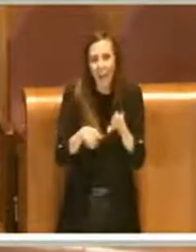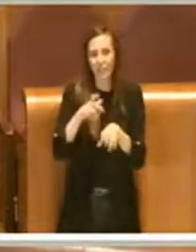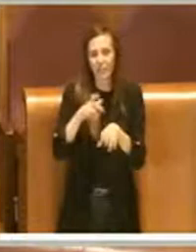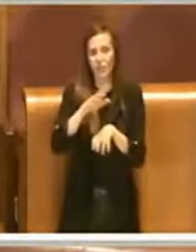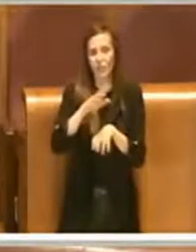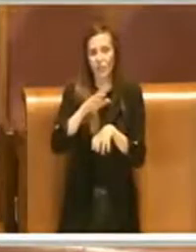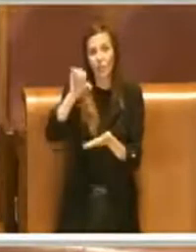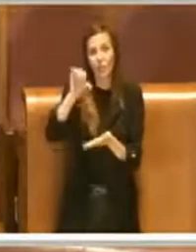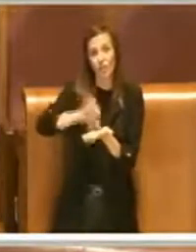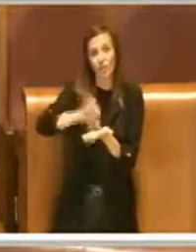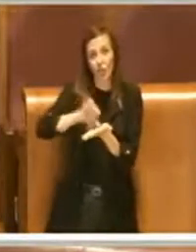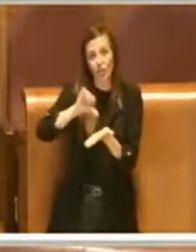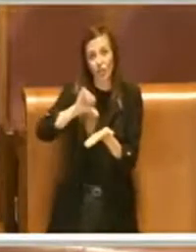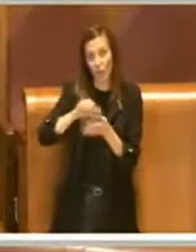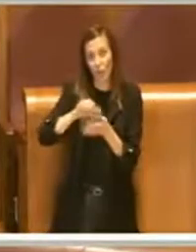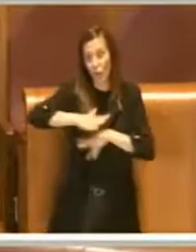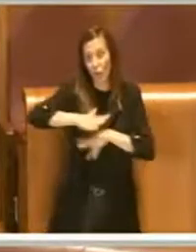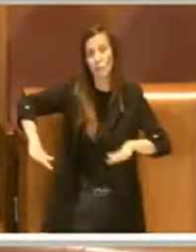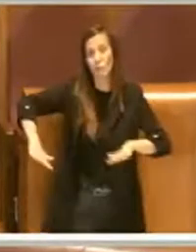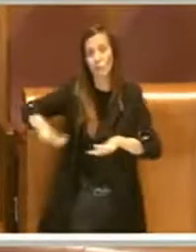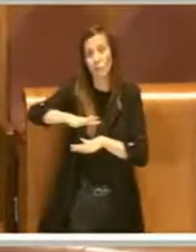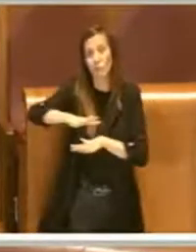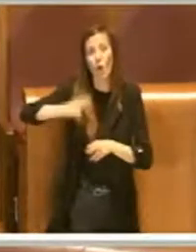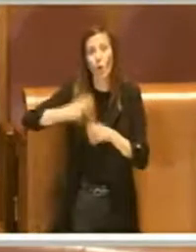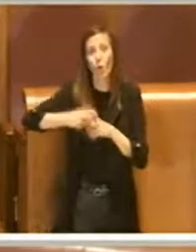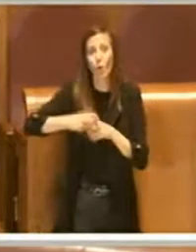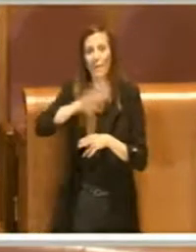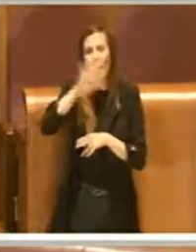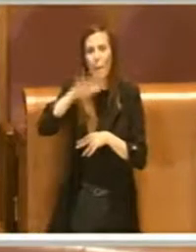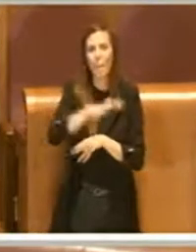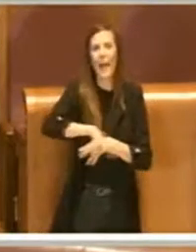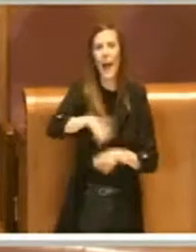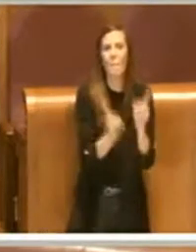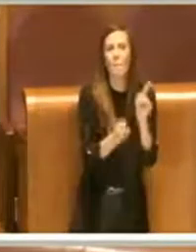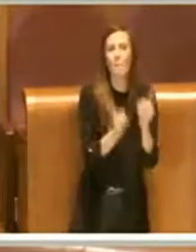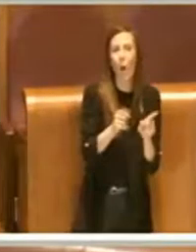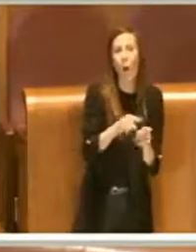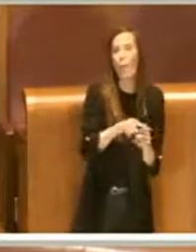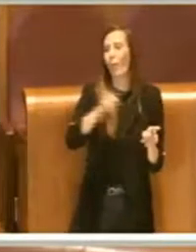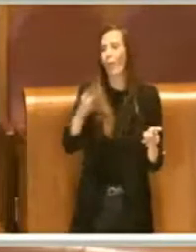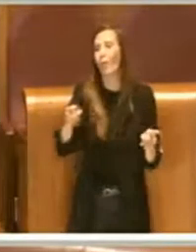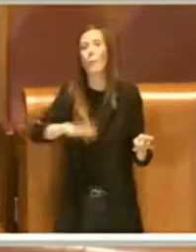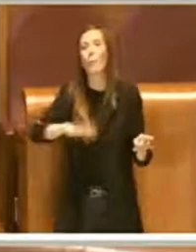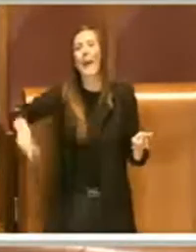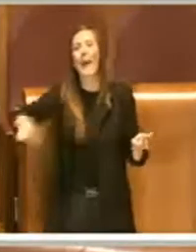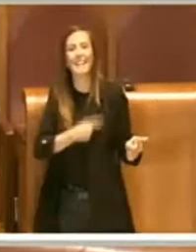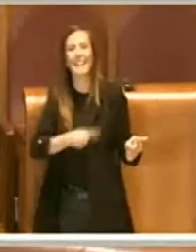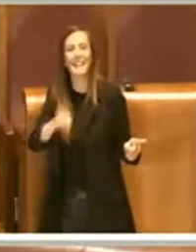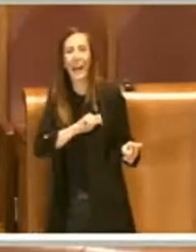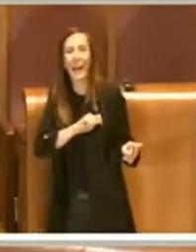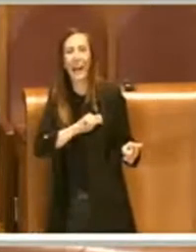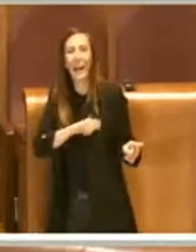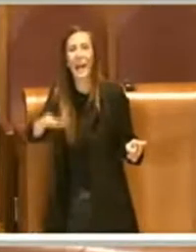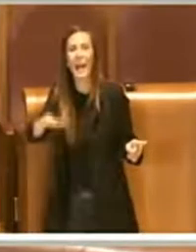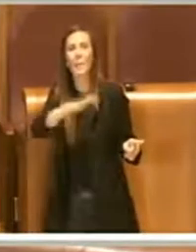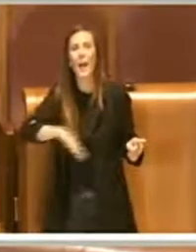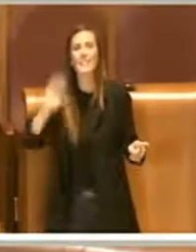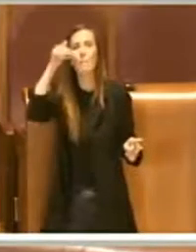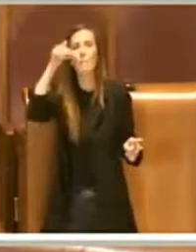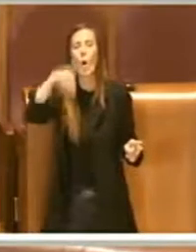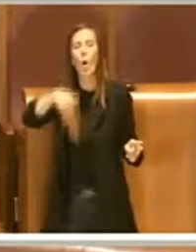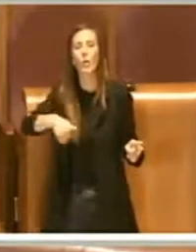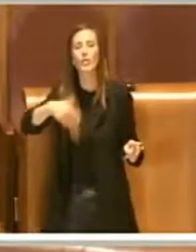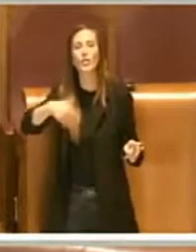della nostra capitale, vanno da Piazza del Popolo a Piazza di Spagna fino a Piazza Montecitorio, quindi sono